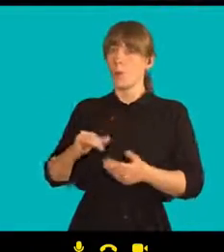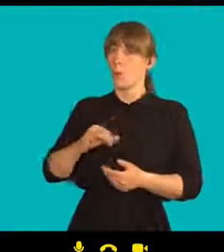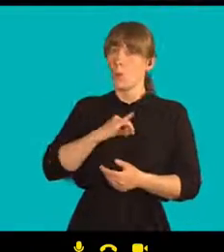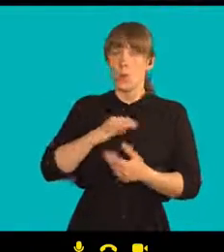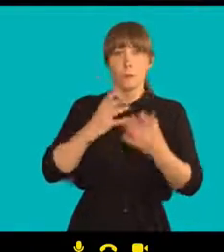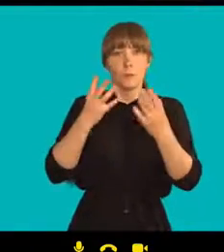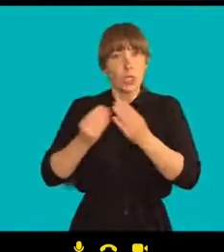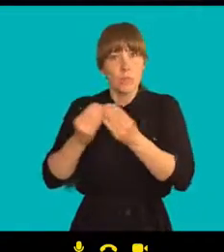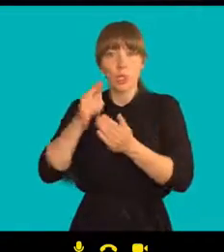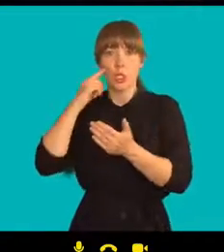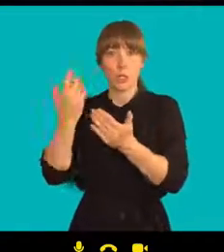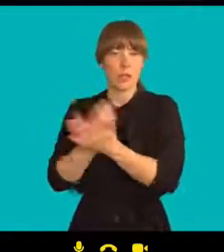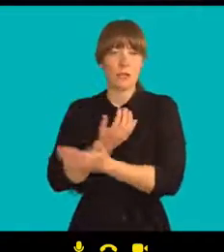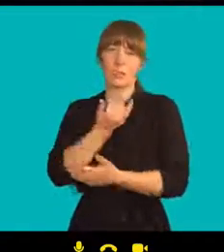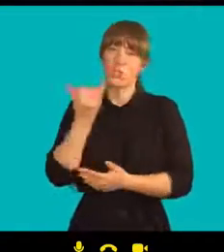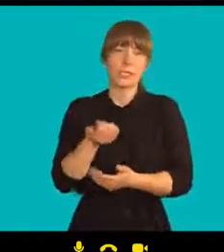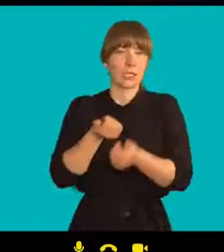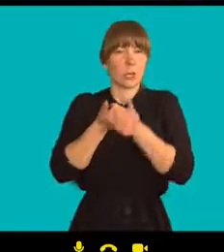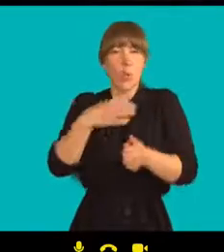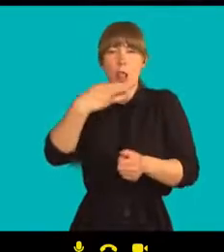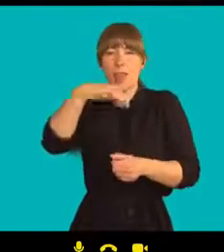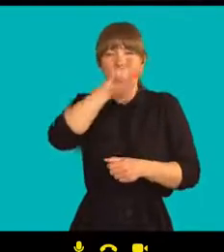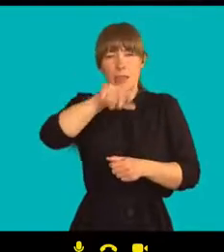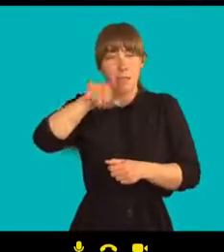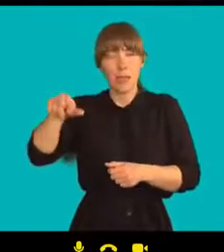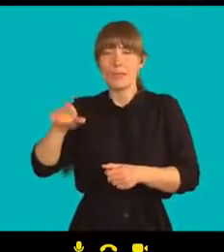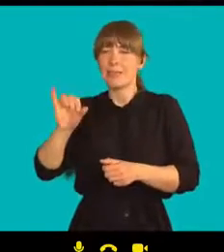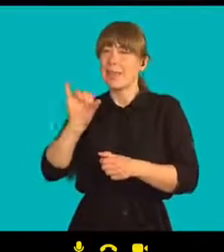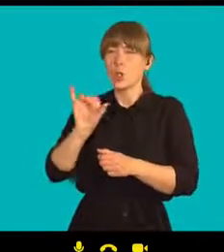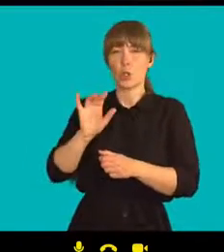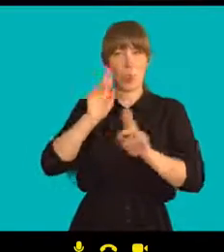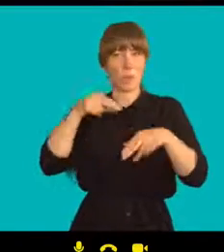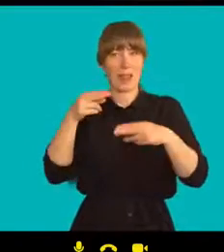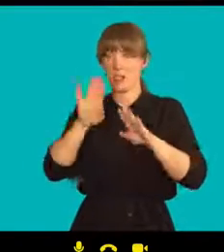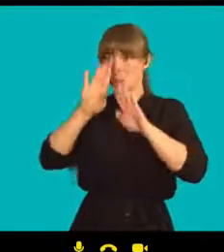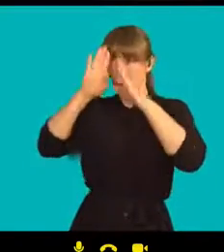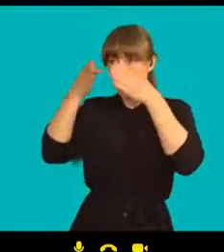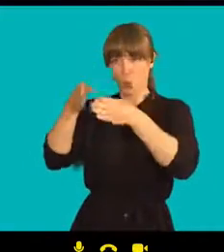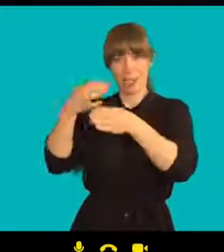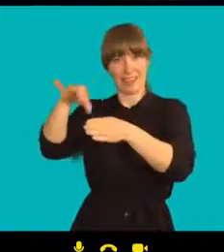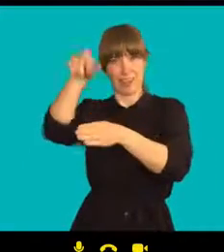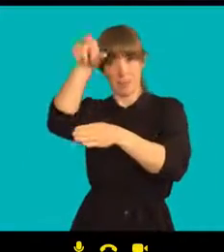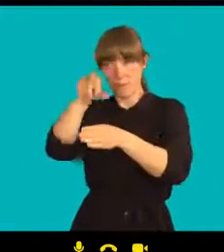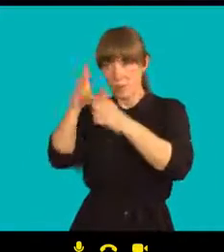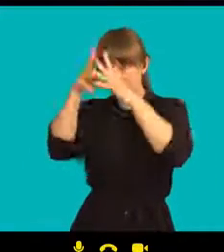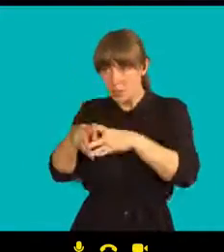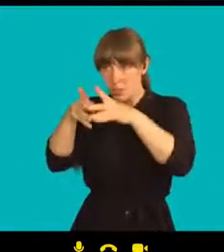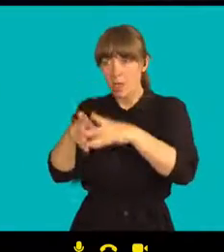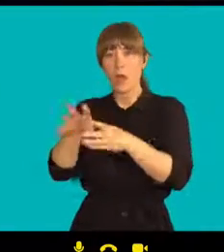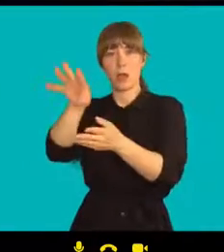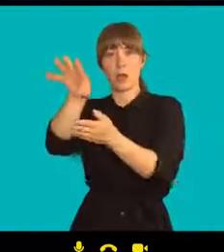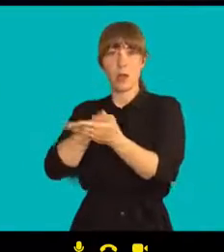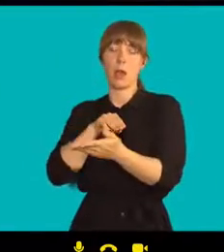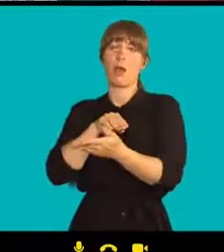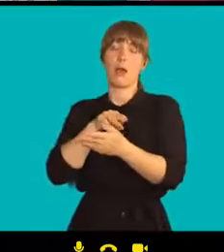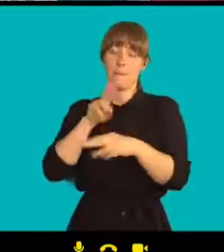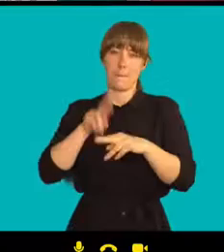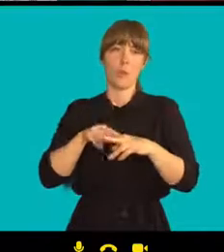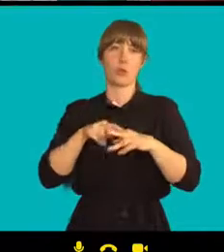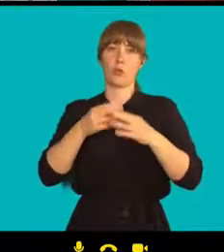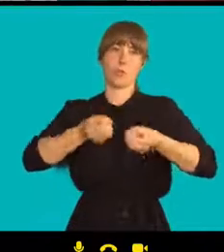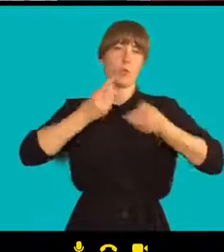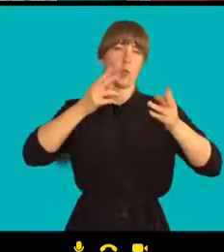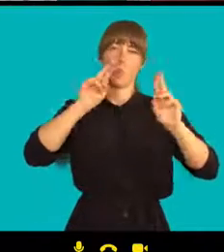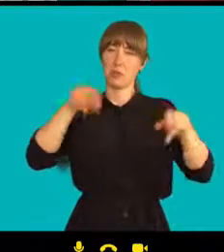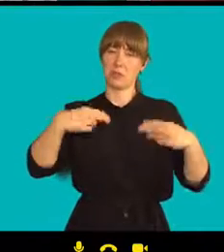A většinou musíte soustředit na jednotlivce a to by mělo být v centru těho, co děláme. Jednotlivec. První vlaštovku